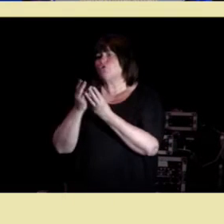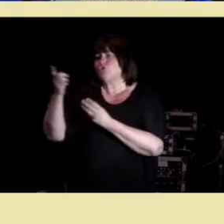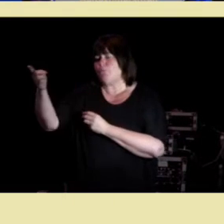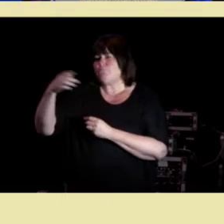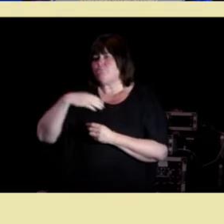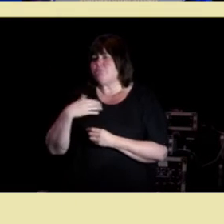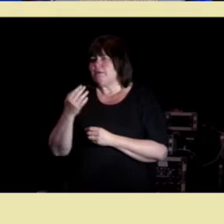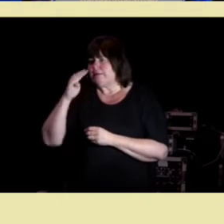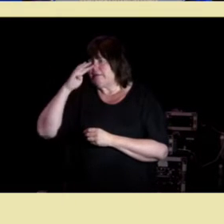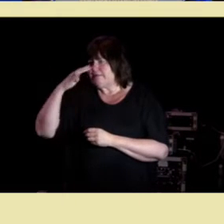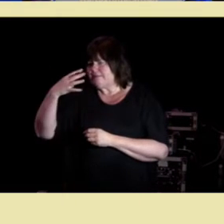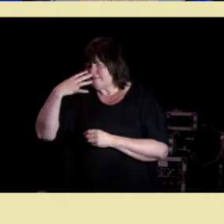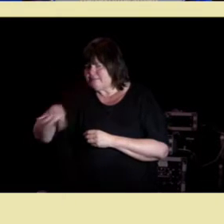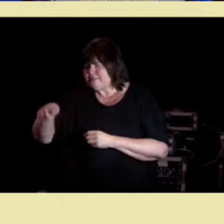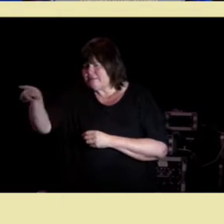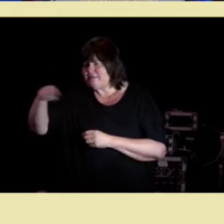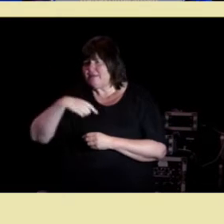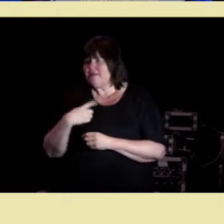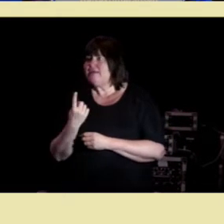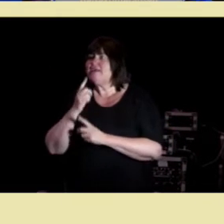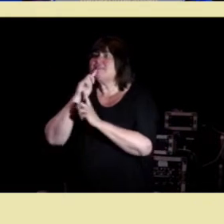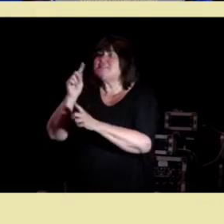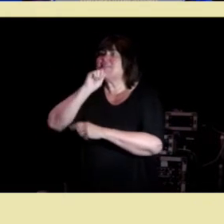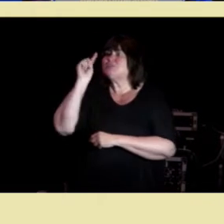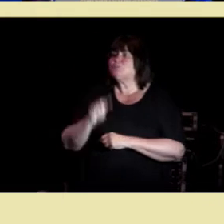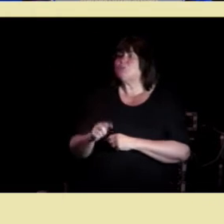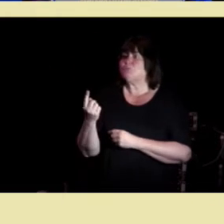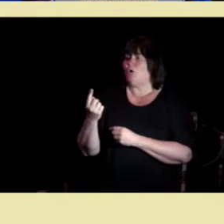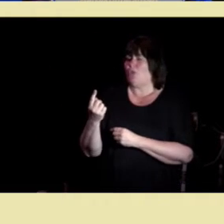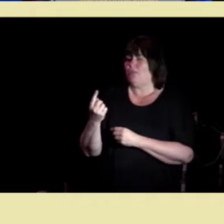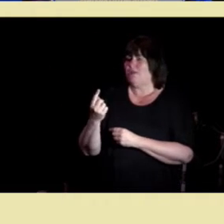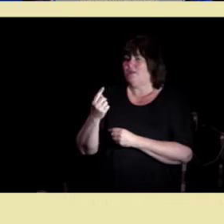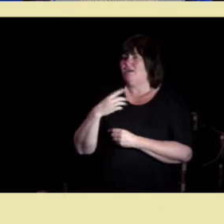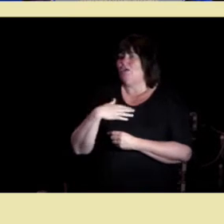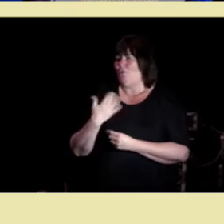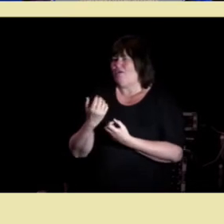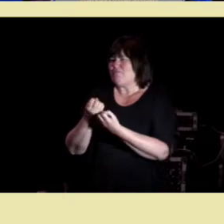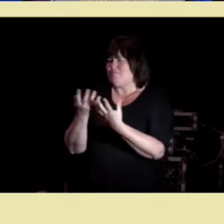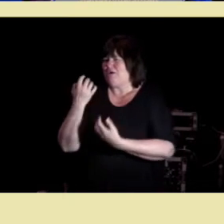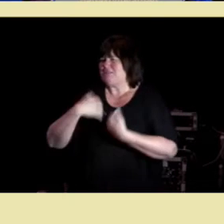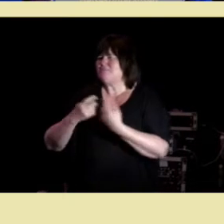dette spørsmålet til forsamlingen så fikk jeg mange spennende svar og blant annet et som jeg vil gjengi her